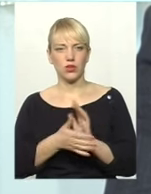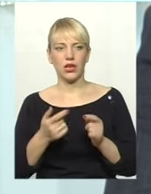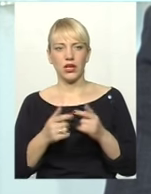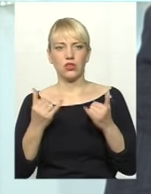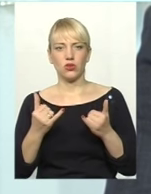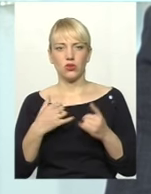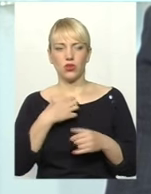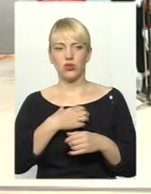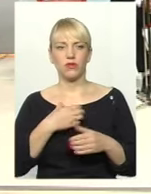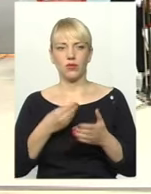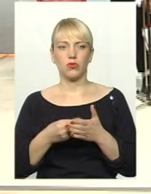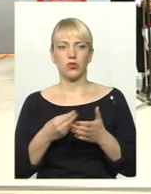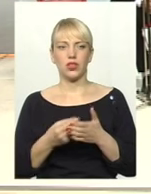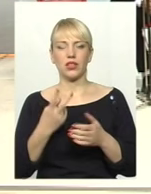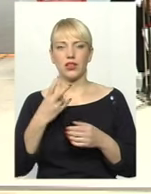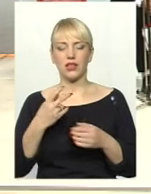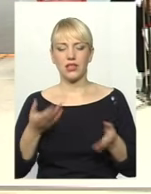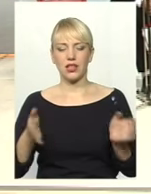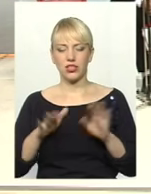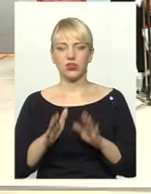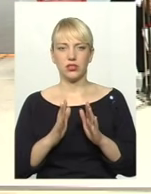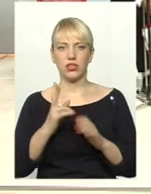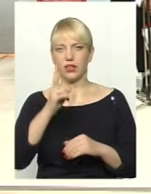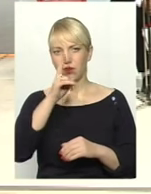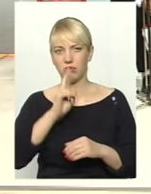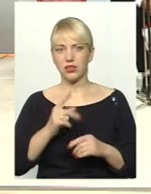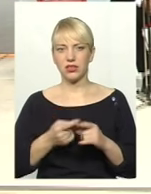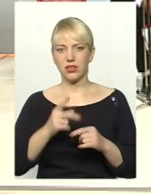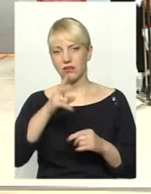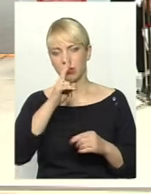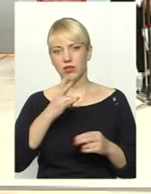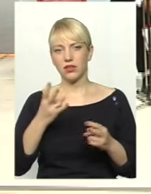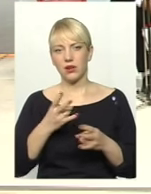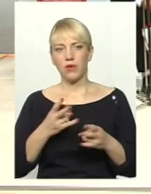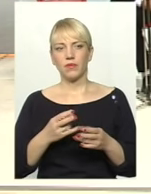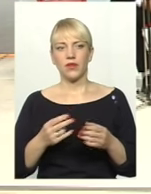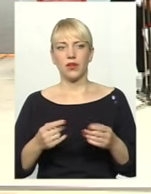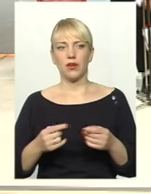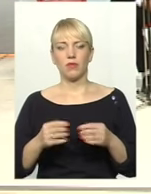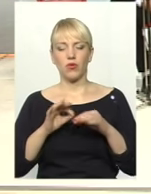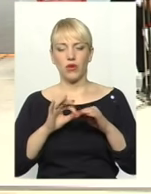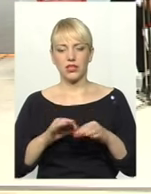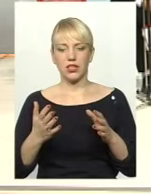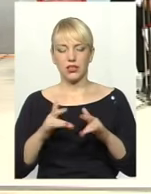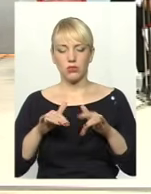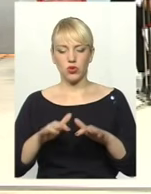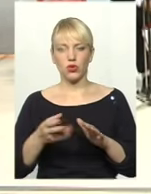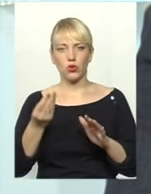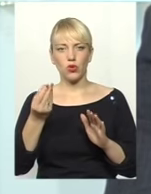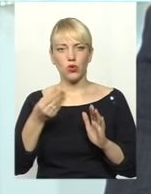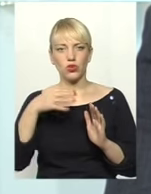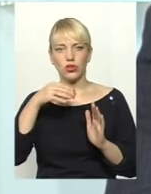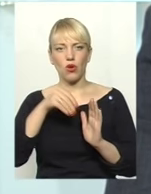самі розумієте, бюджетний рік залишилося всього-навсього два місяці. І за ці два місяці треба необхідно провести відповідні процедури освоєння коштів,